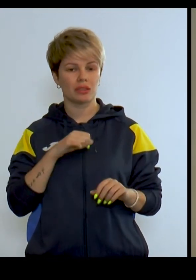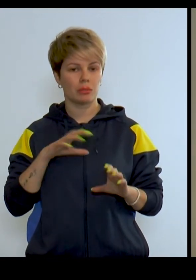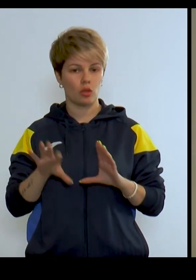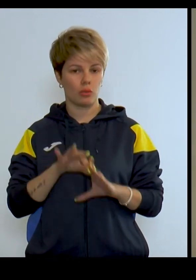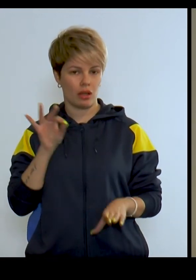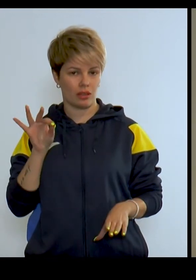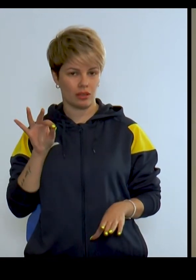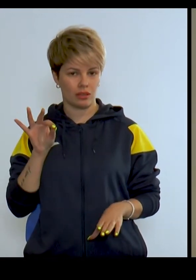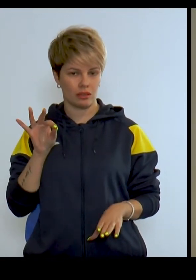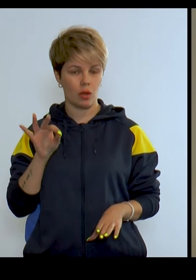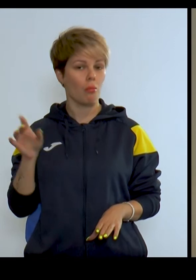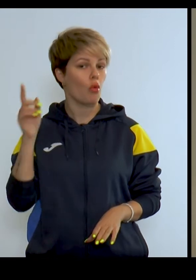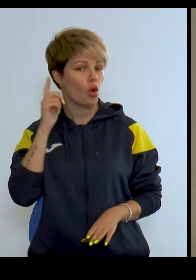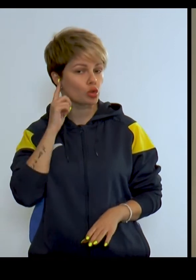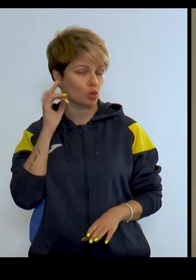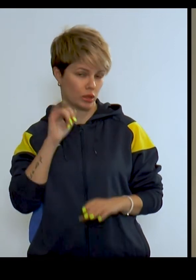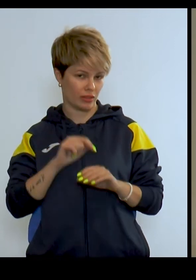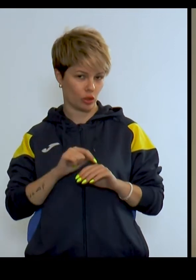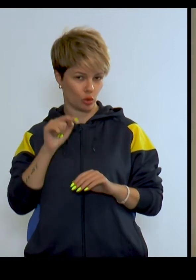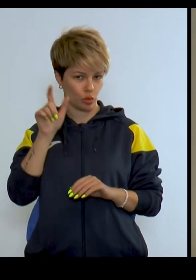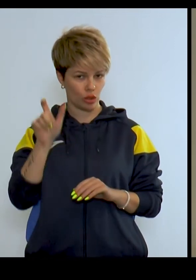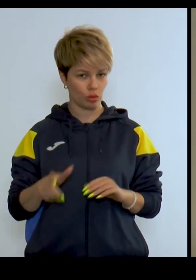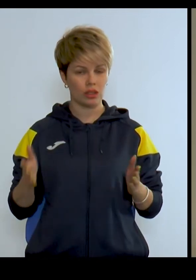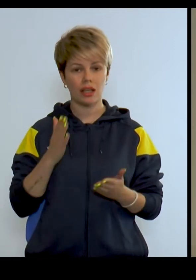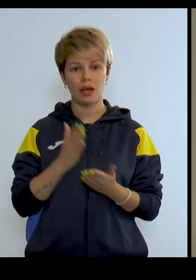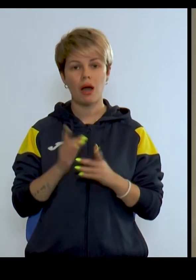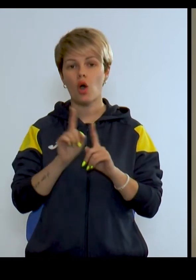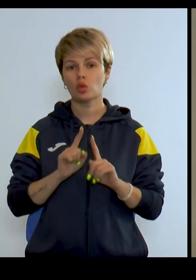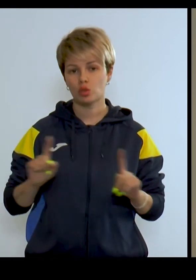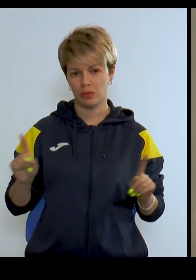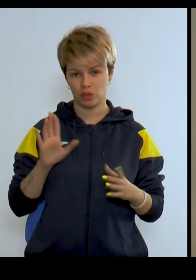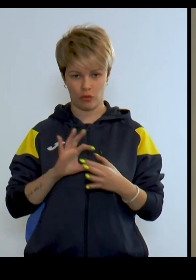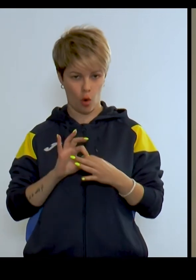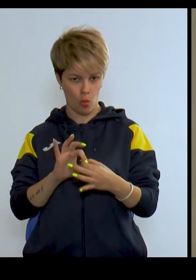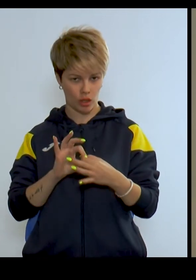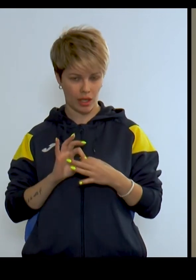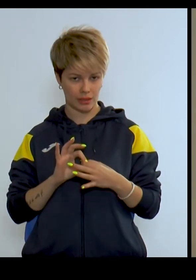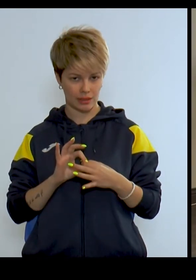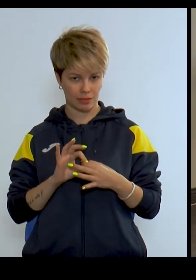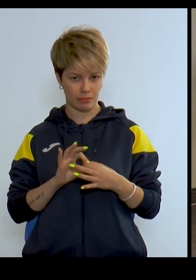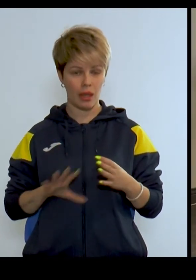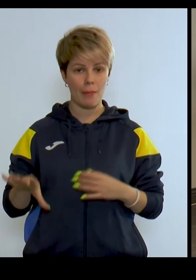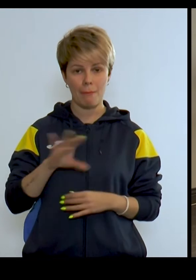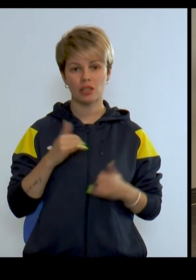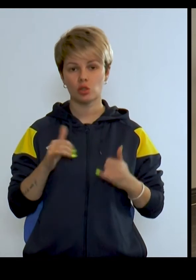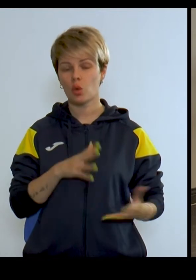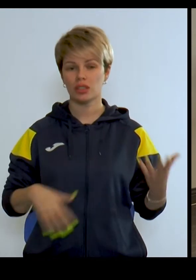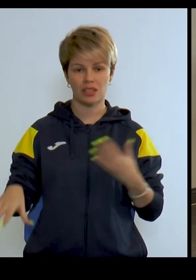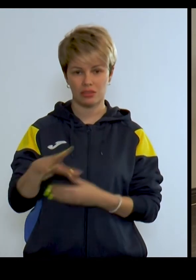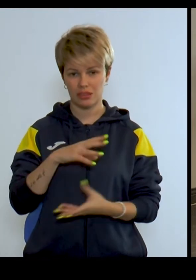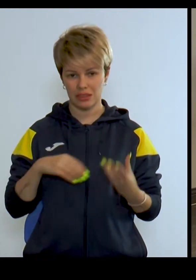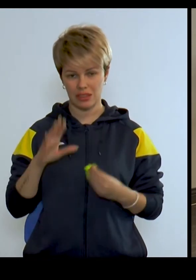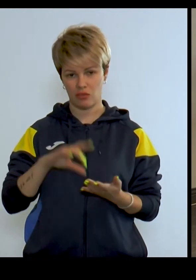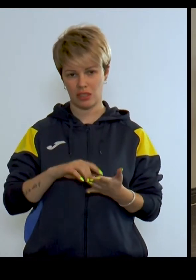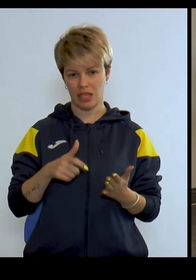ми сьогодні обрали для себе. Почути і відчути людину, яка має особливості в комунікації. Ми сьогодні